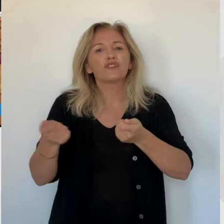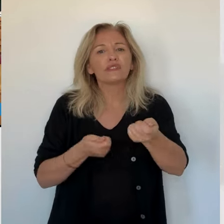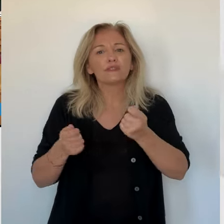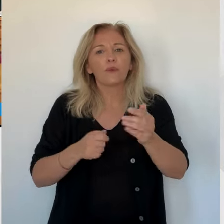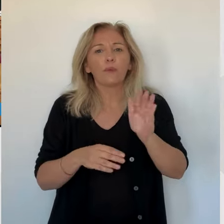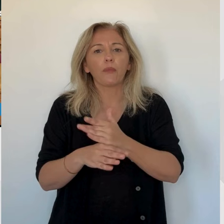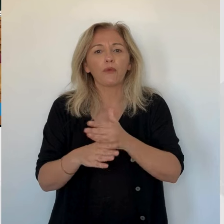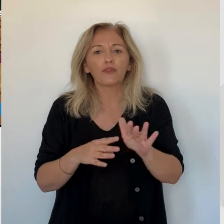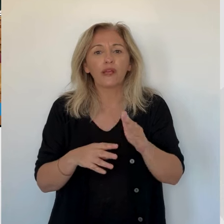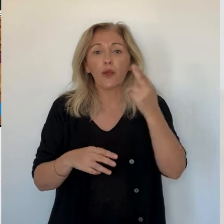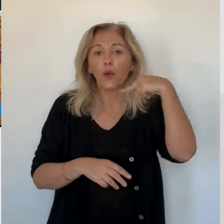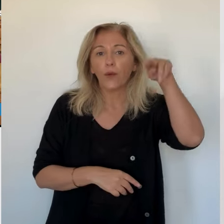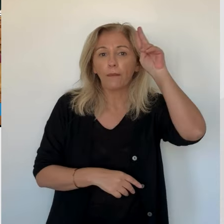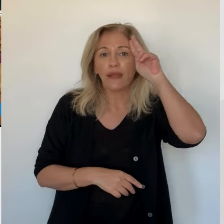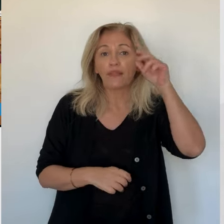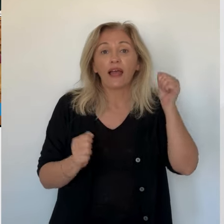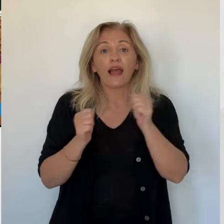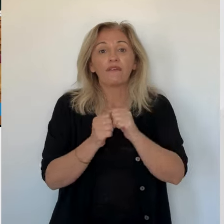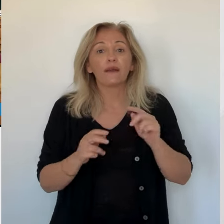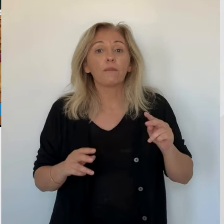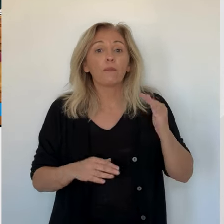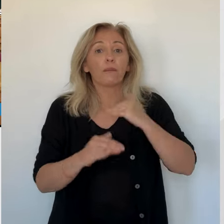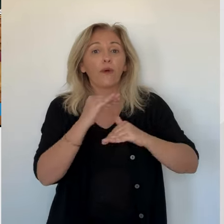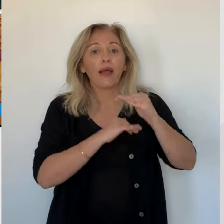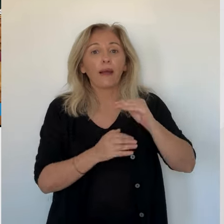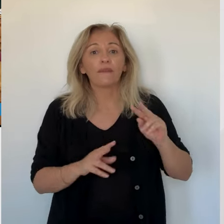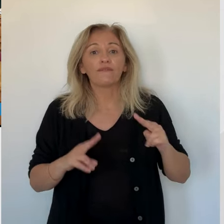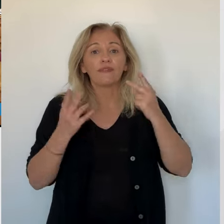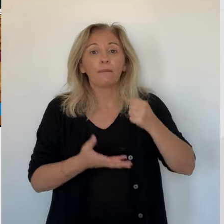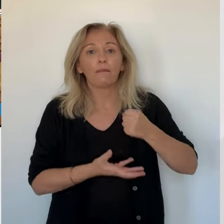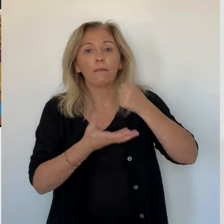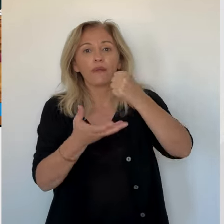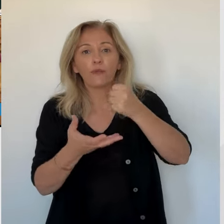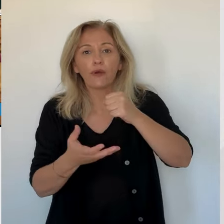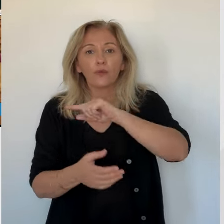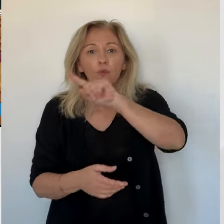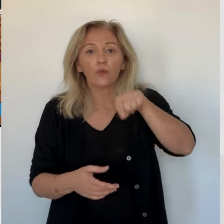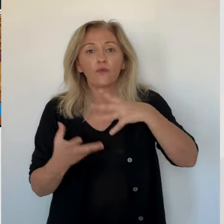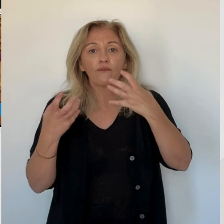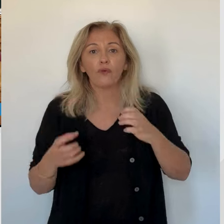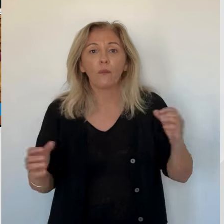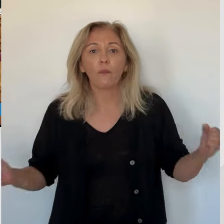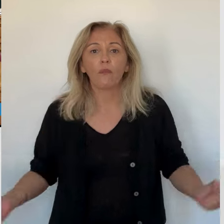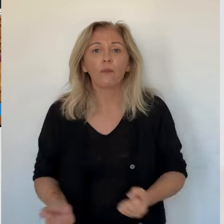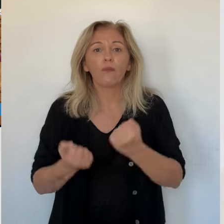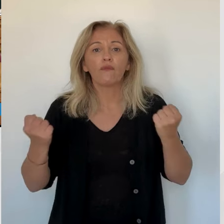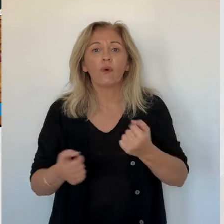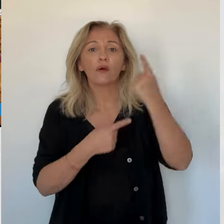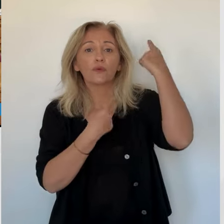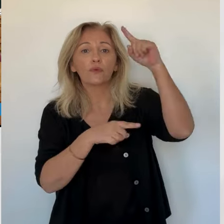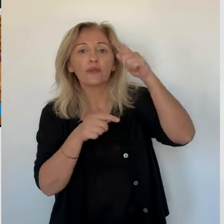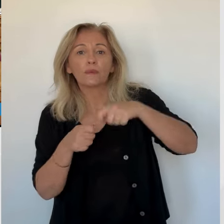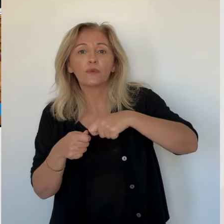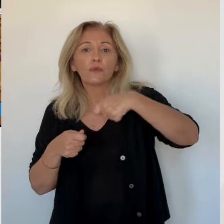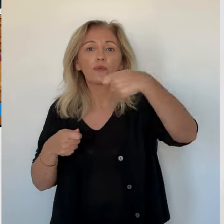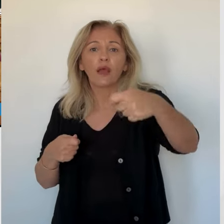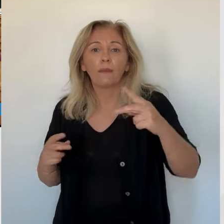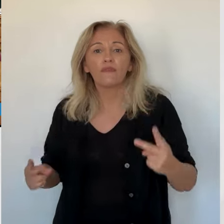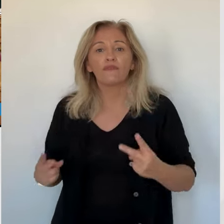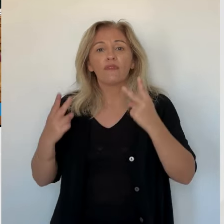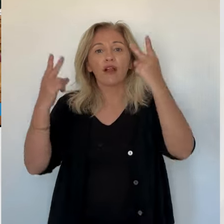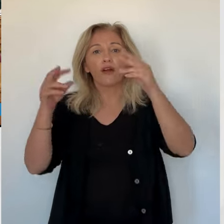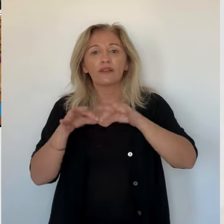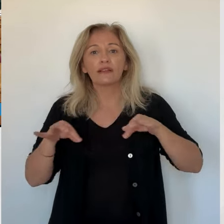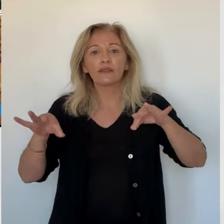le domaine et notamment dans la gestion des projets européens. Notre intérêt est d'inscrire la vie à patrimoine à travers notre